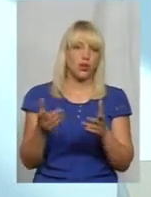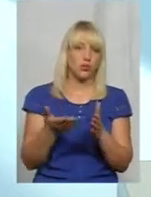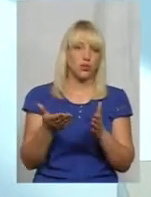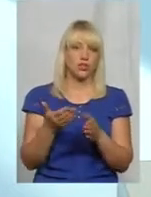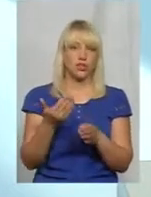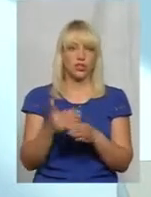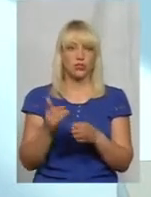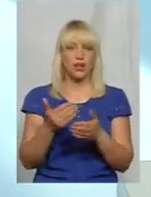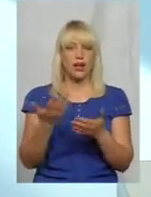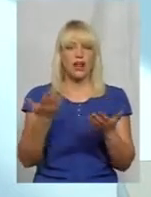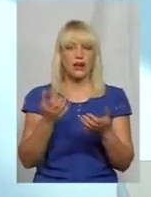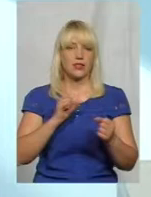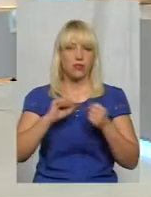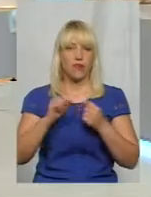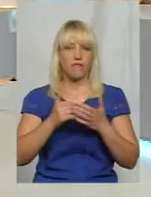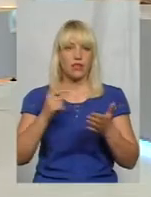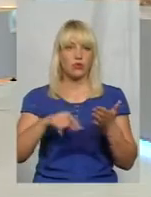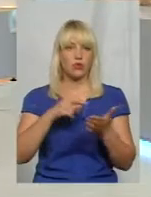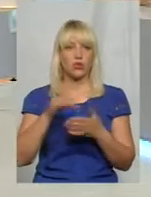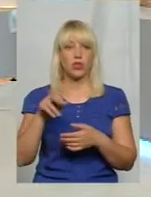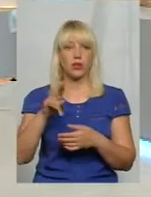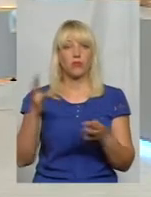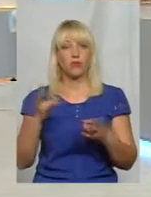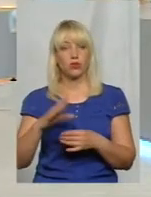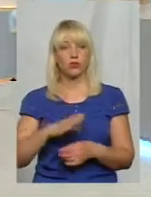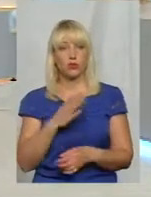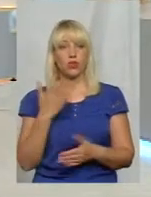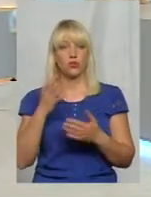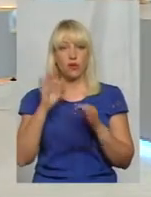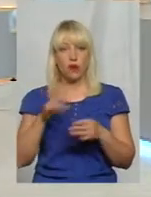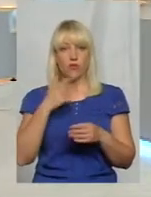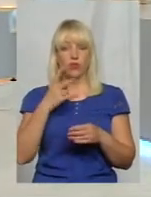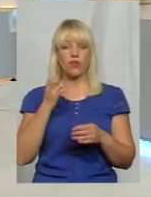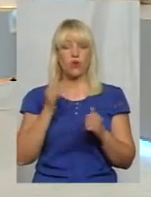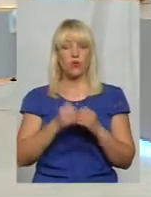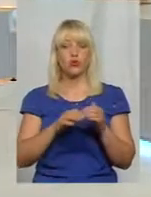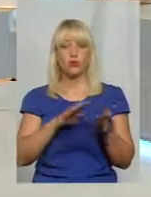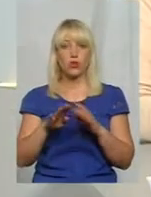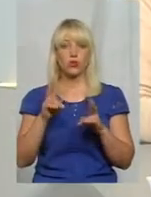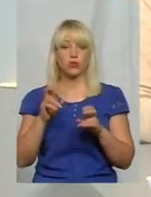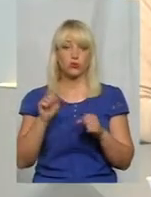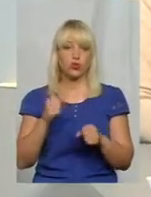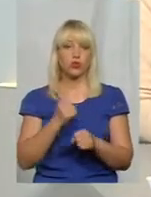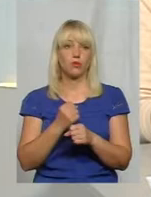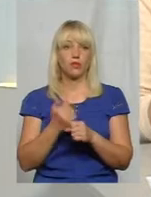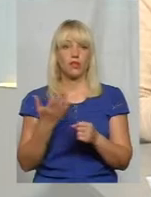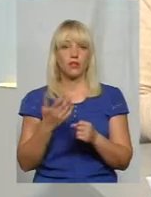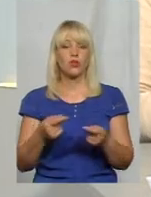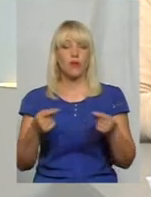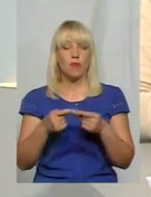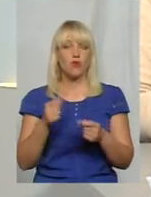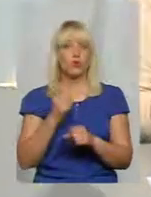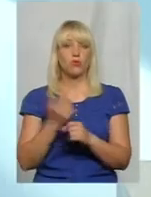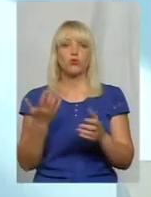міської ради повинна бути. Тобто, якщо я правильно вас розуміла, на кожному рівні хтось може зробити певну роботу, аби